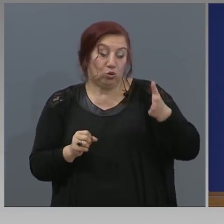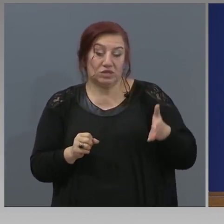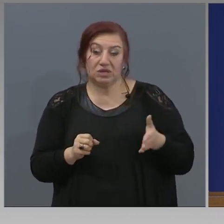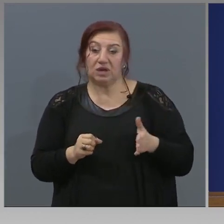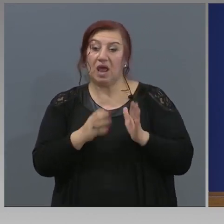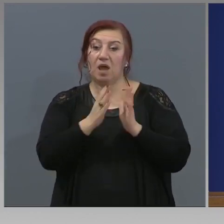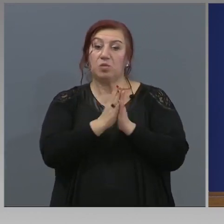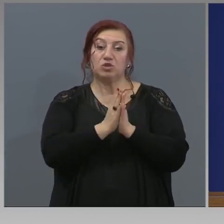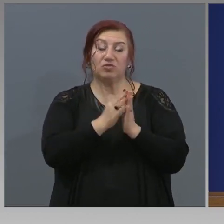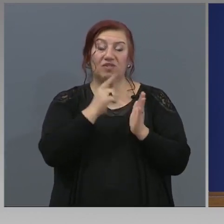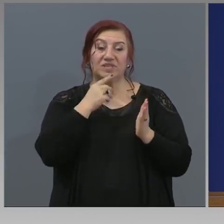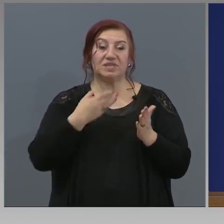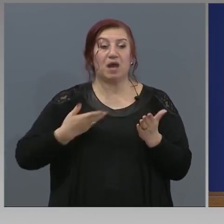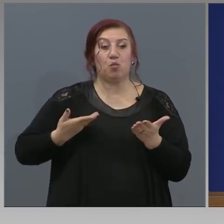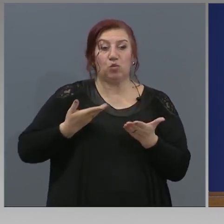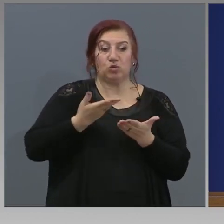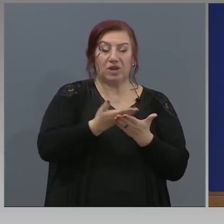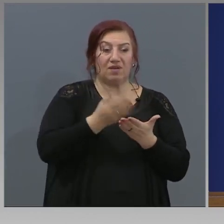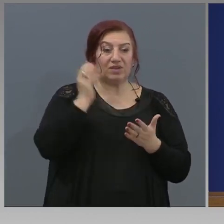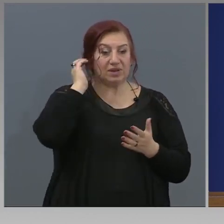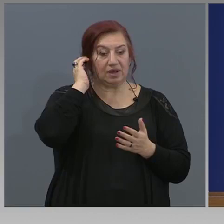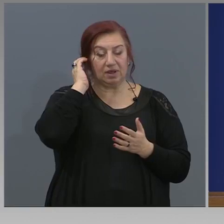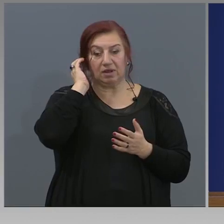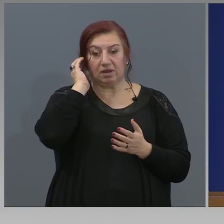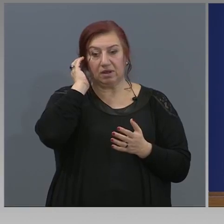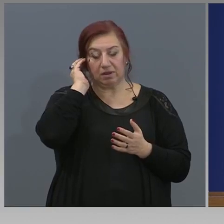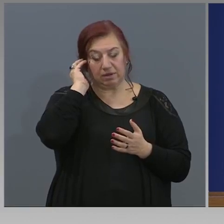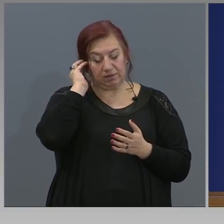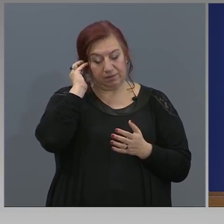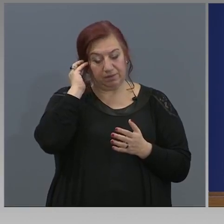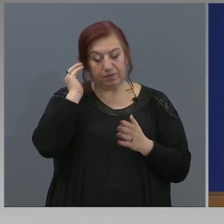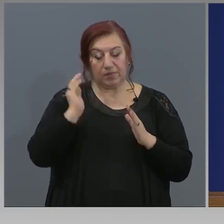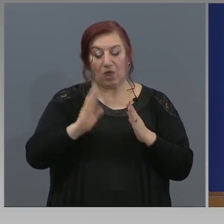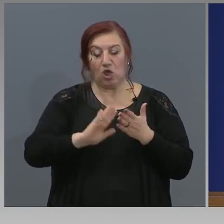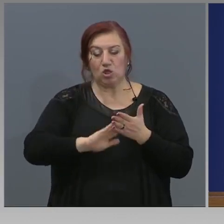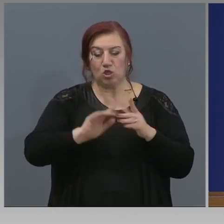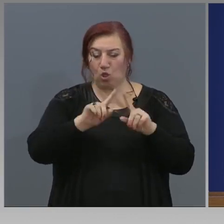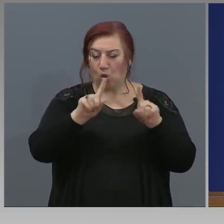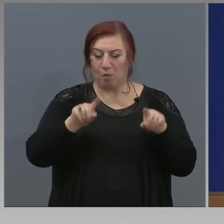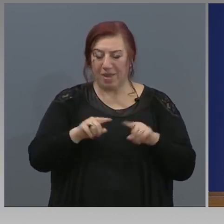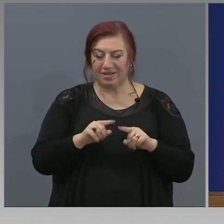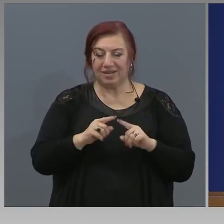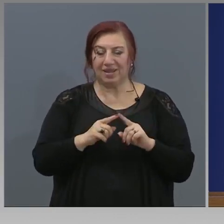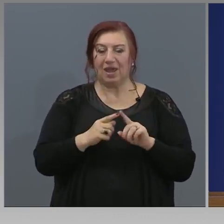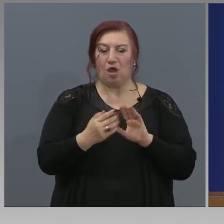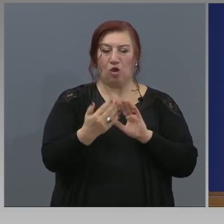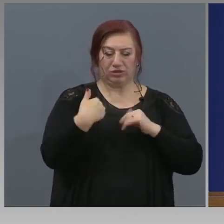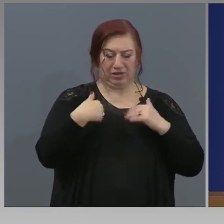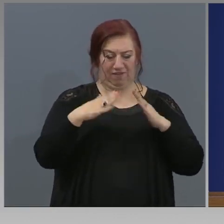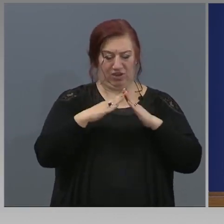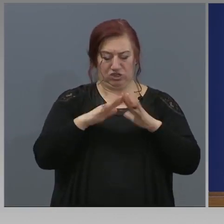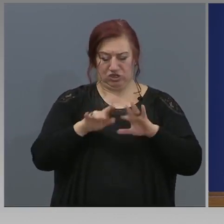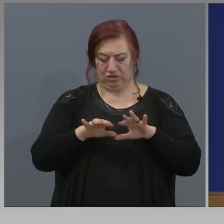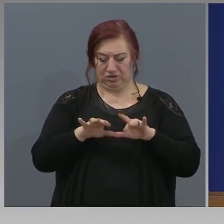подаване на документите дистанционно, онлайн. Може ли да кажете, дали имате някаква